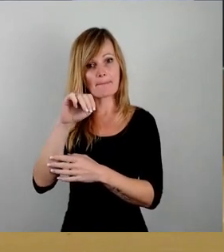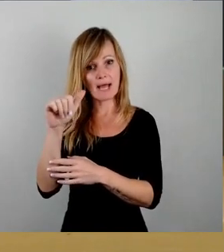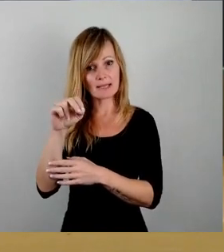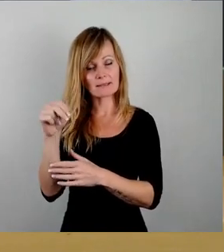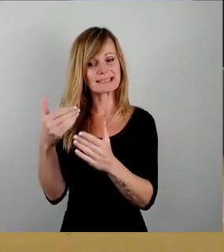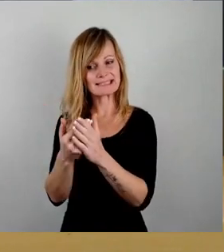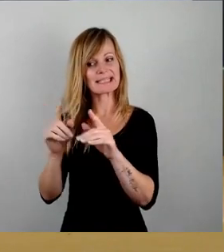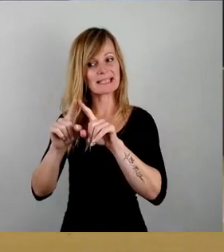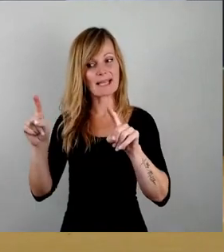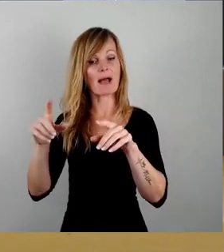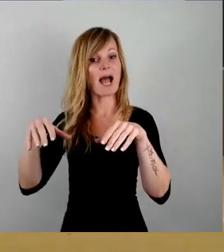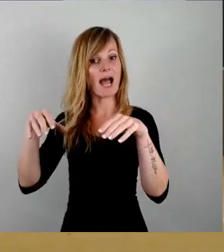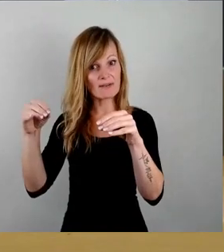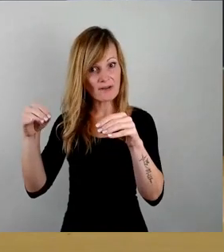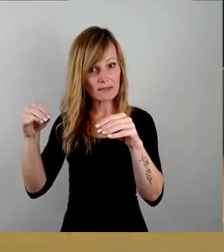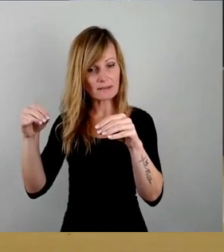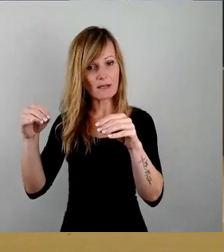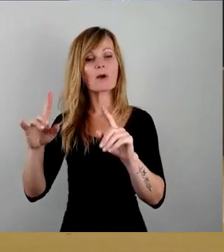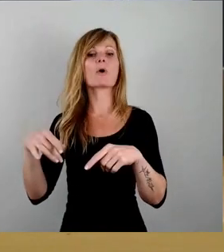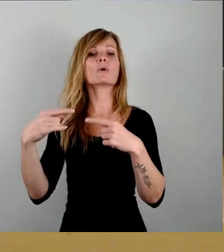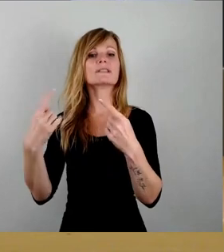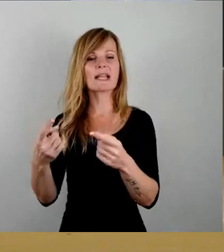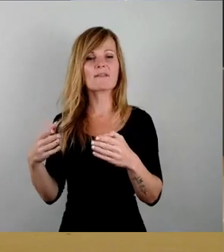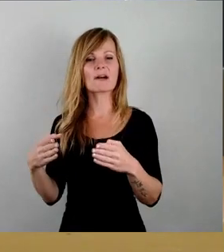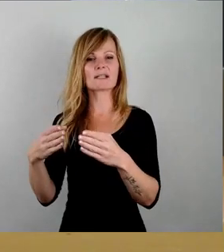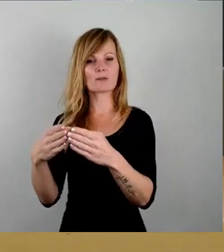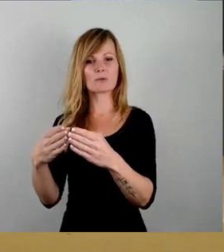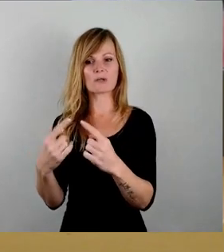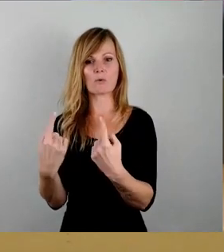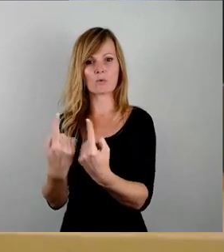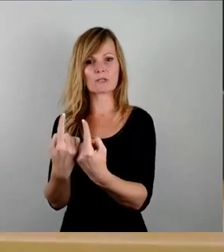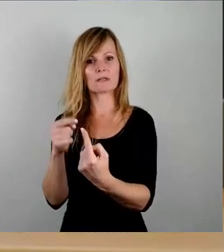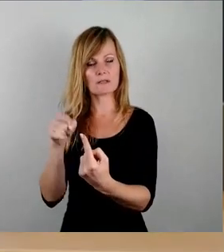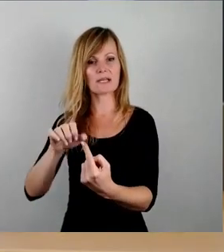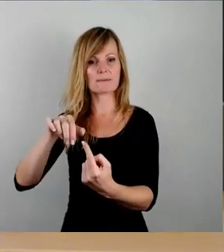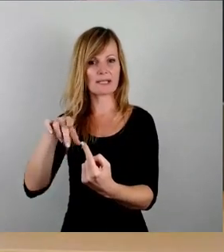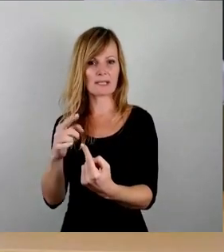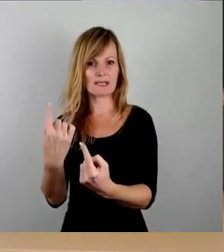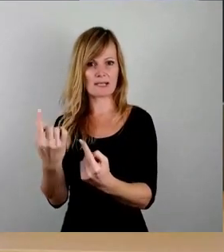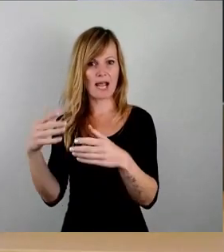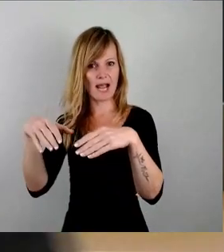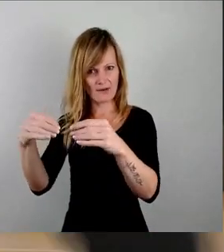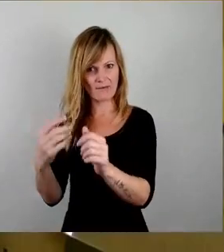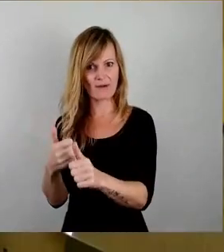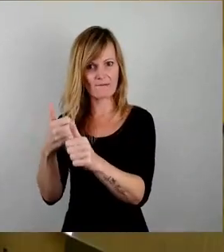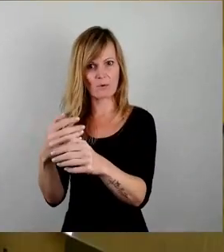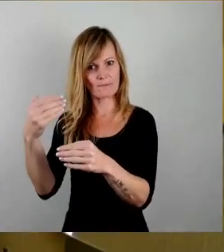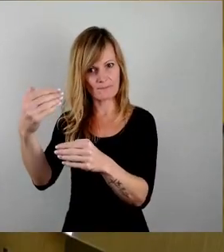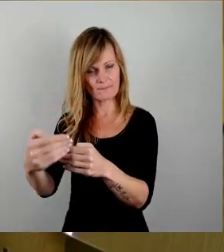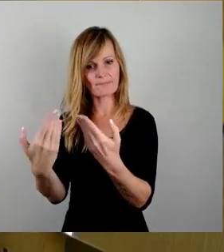Und wie ich es eingangs gesagt hatte, würde in der Fraktionsrunde dann die SPD beginnen in der Folge. Bitte schön, Herr Liebmann, Sie haben das Wort.